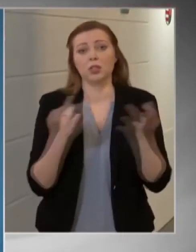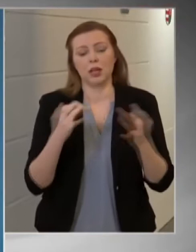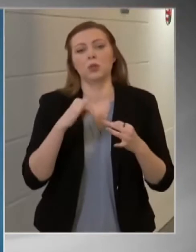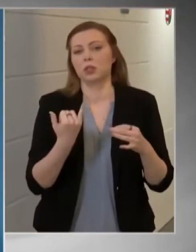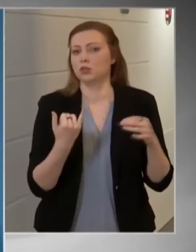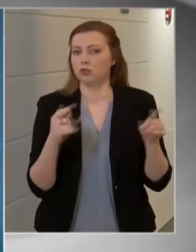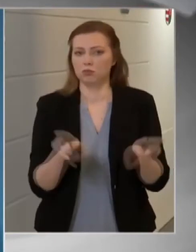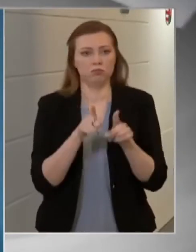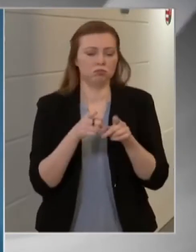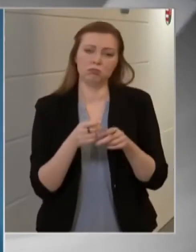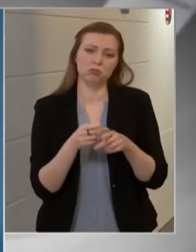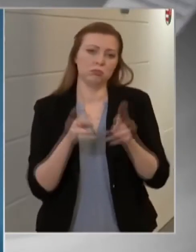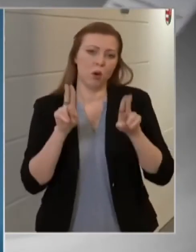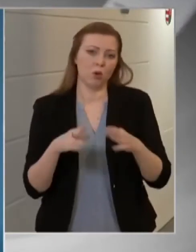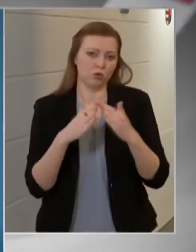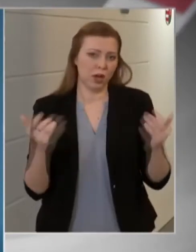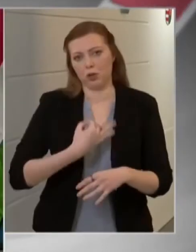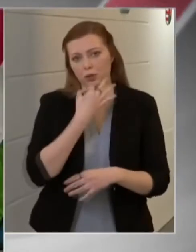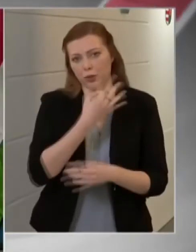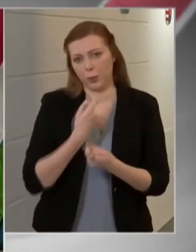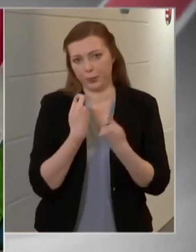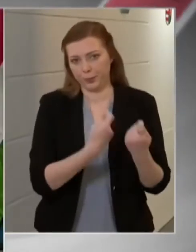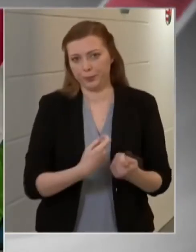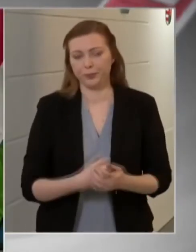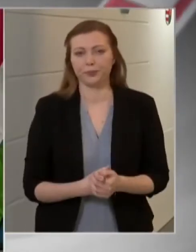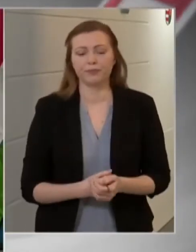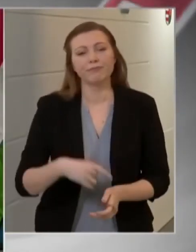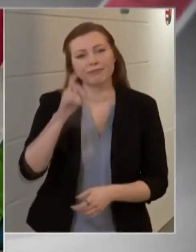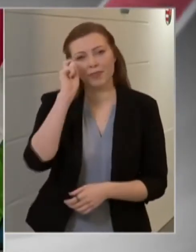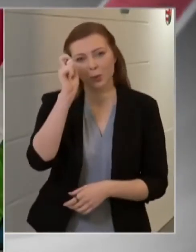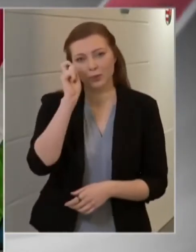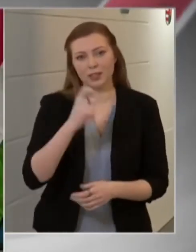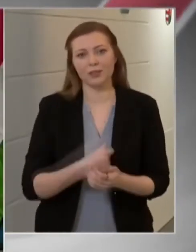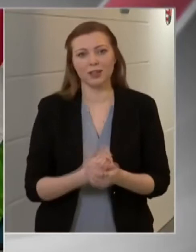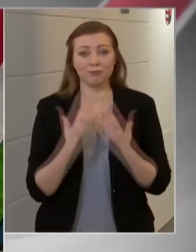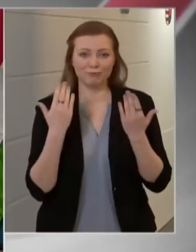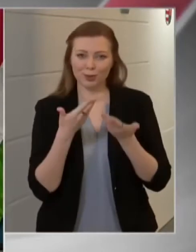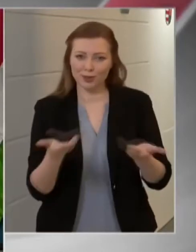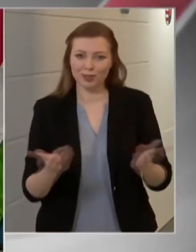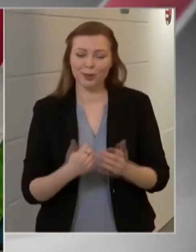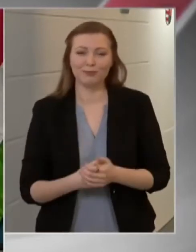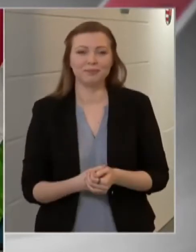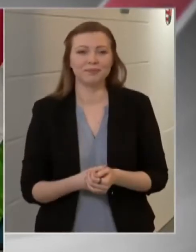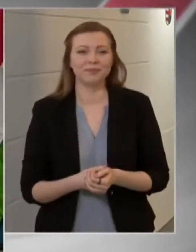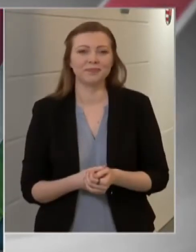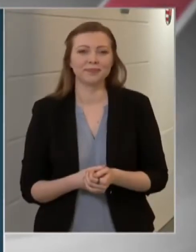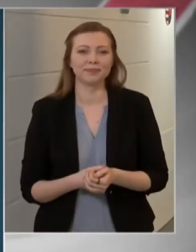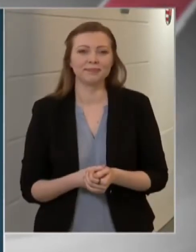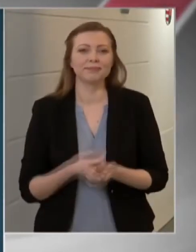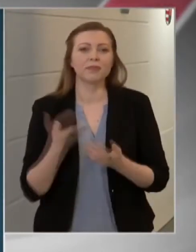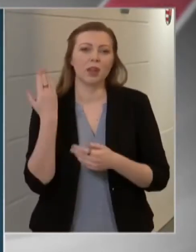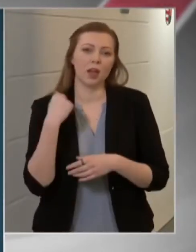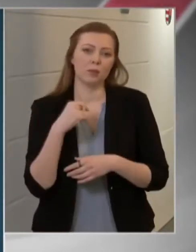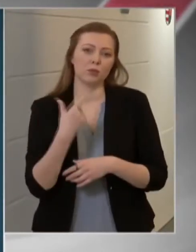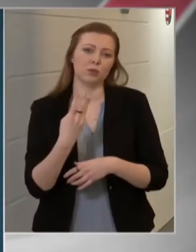automatikusan hatósági házi karanténba kerül. Továbbra is tervezik a koronavírus védőoltások beadását. A legújabb